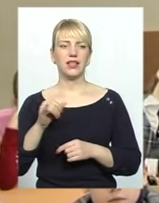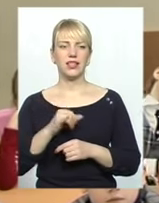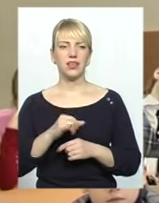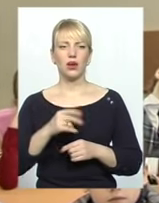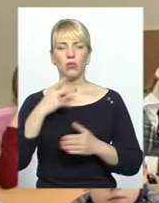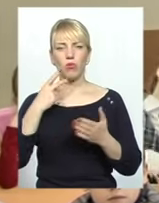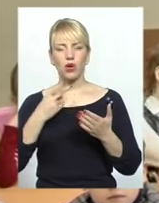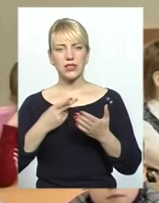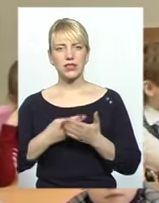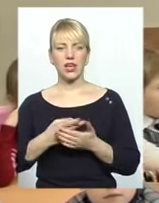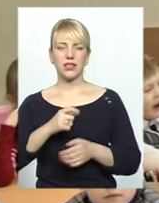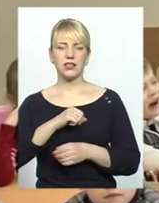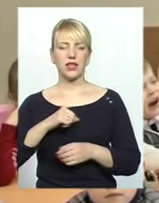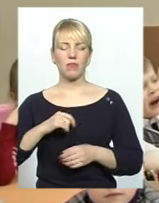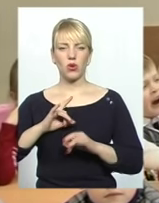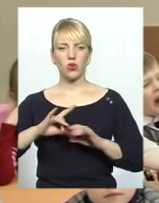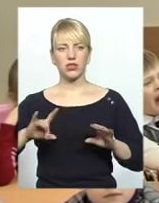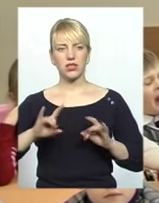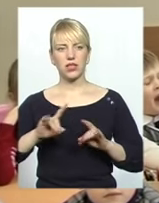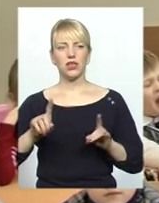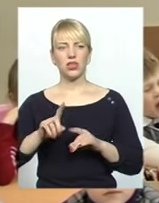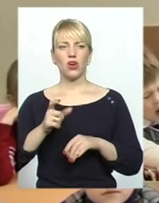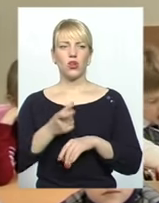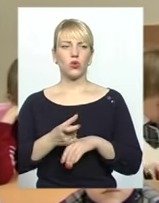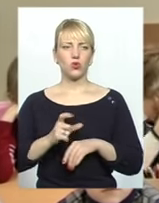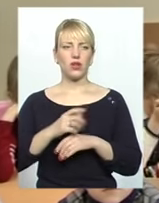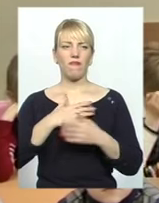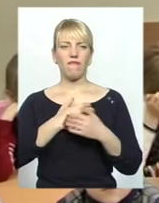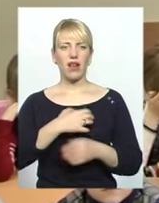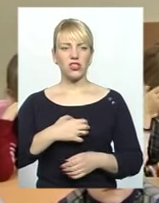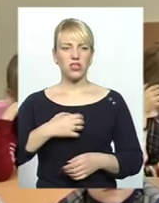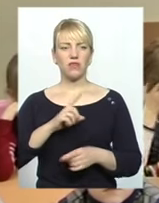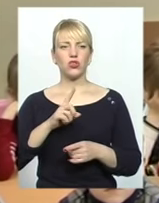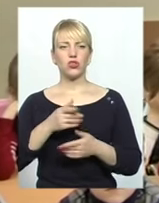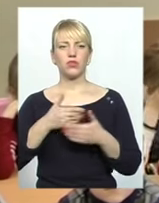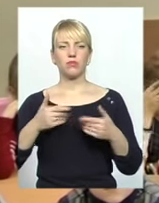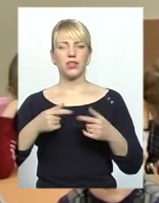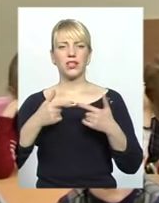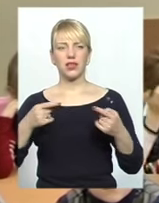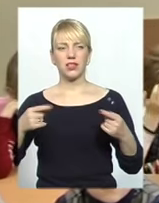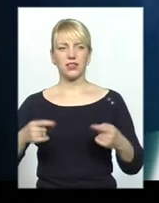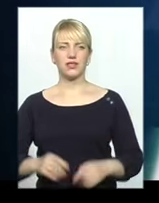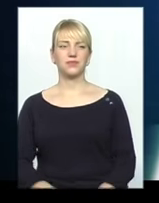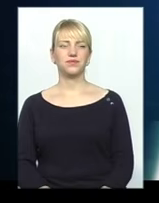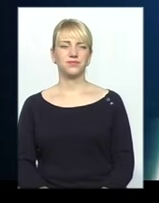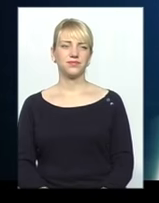І показали, навіть самі розказали, що дуже важливо те, що ми різні, тому що тоді нам цікавіше.